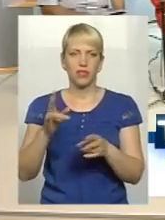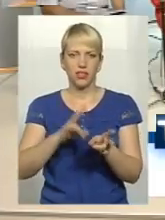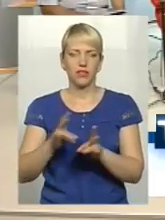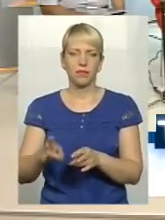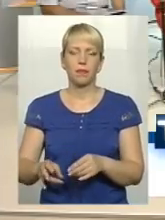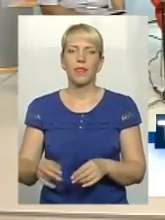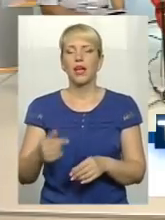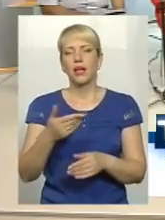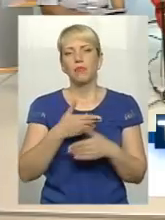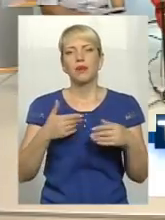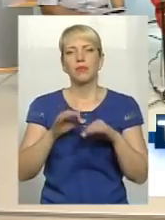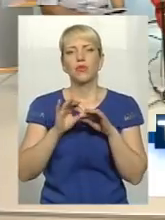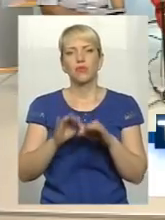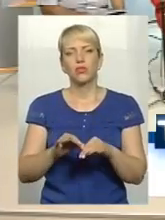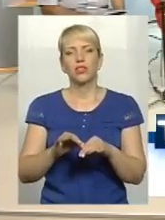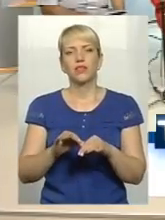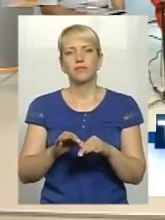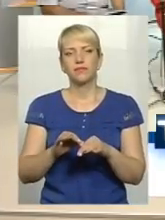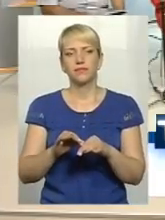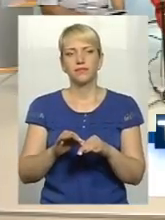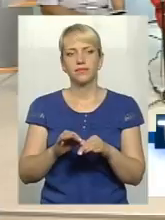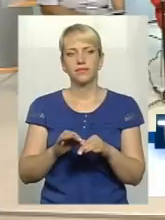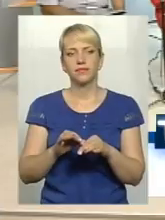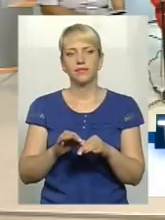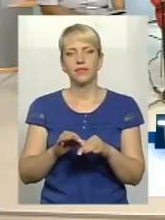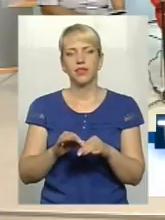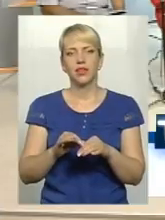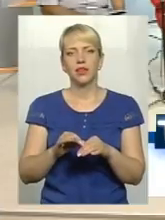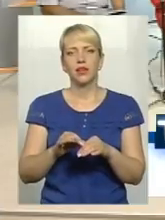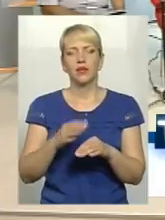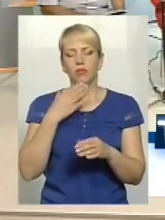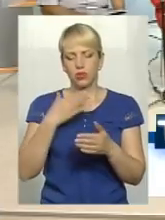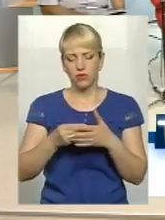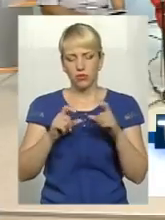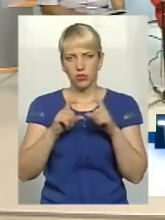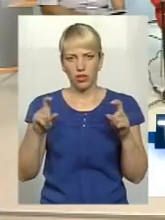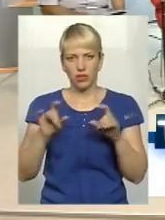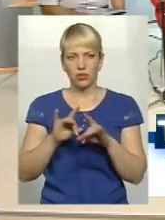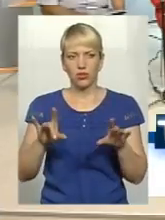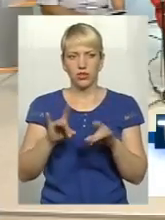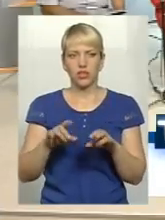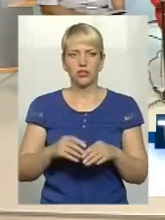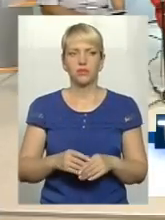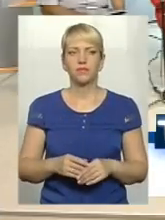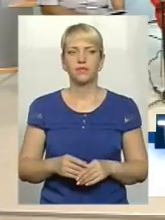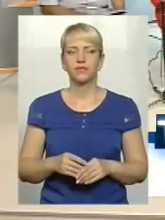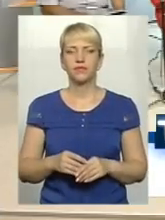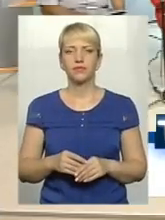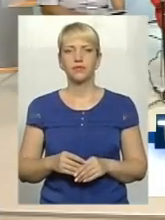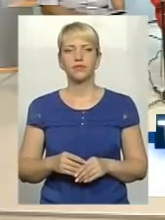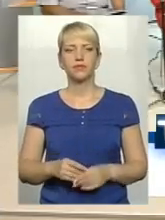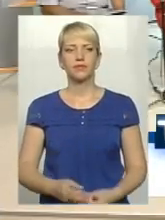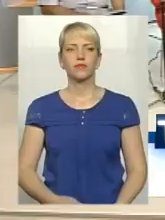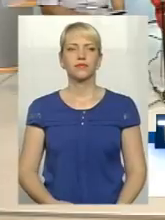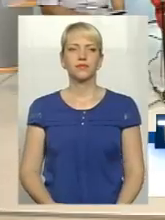Ми проводили по своєму закладу. Це... Ну, так, той інформацією, якою володієте.